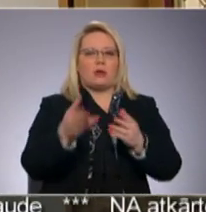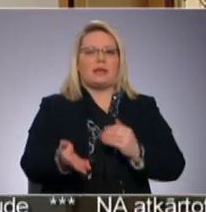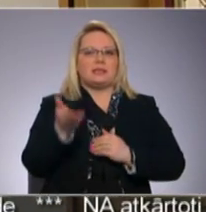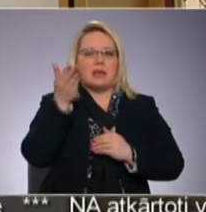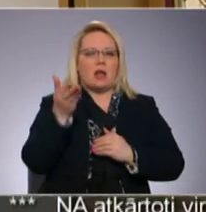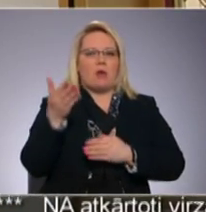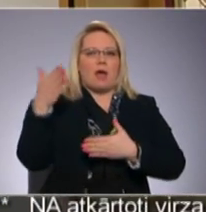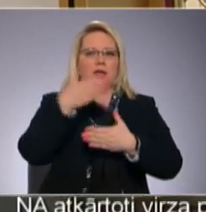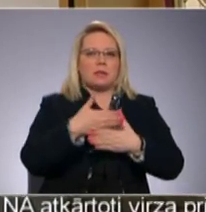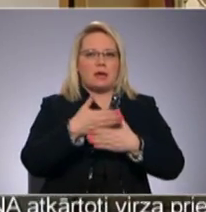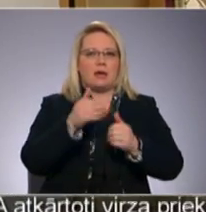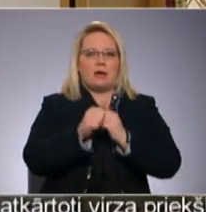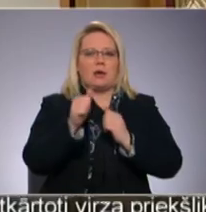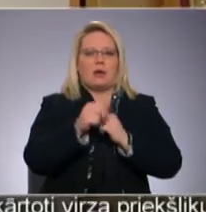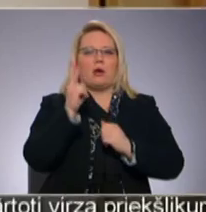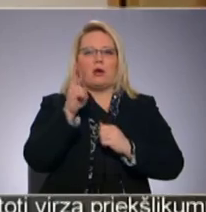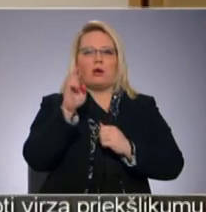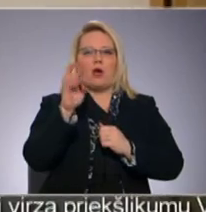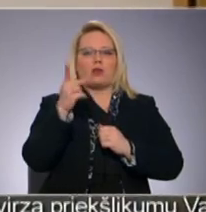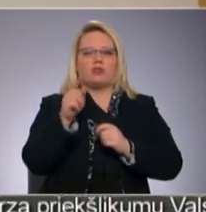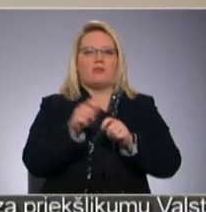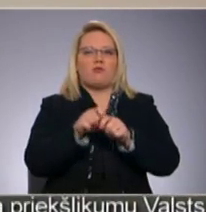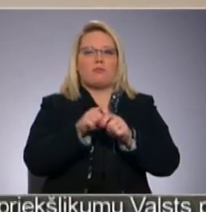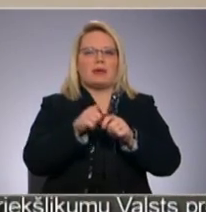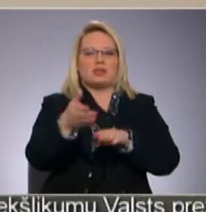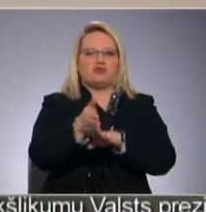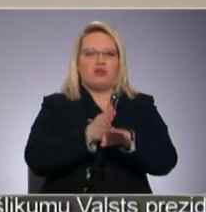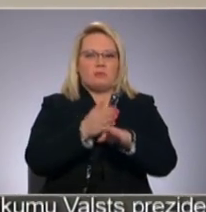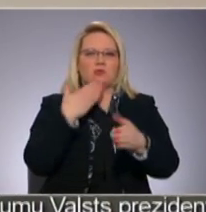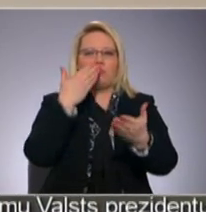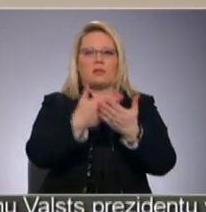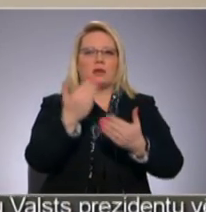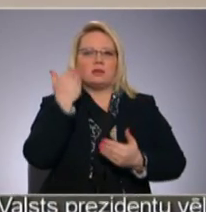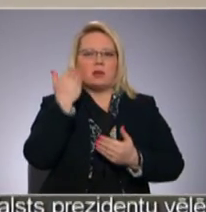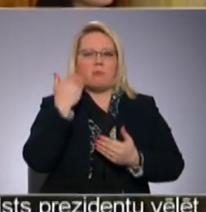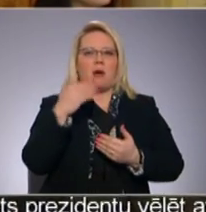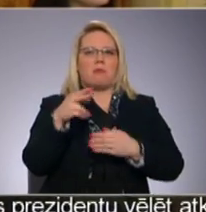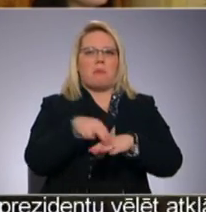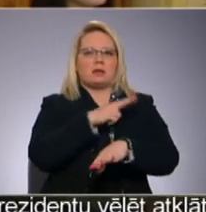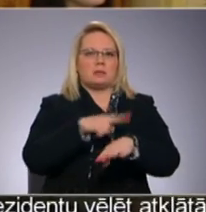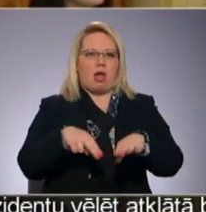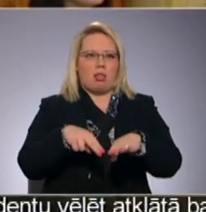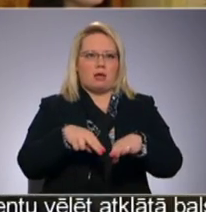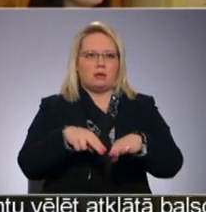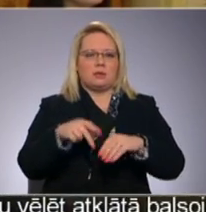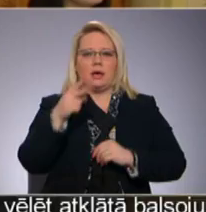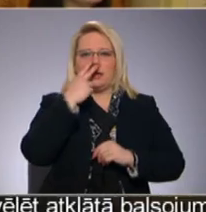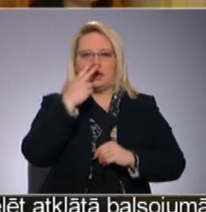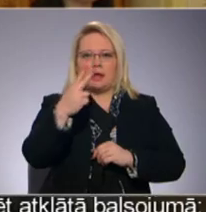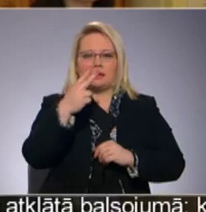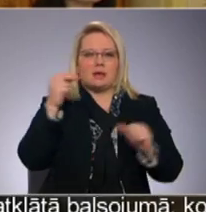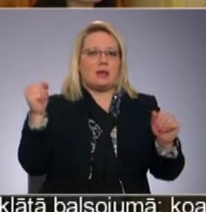aizstājēju bieži lietotajiem krokšiem jeb gumijas čībām, ko kāds ieteicis saukt par plastalām. Viņš ir redzējis